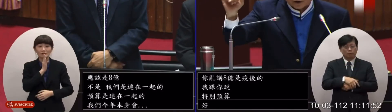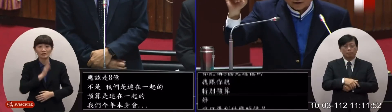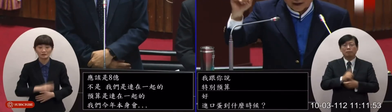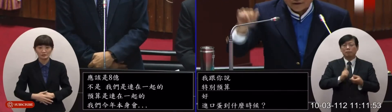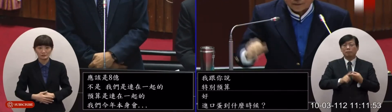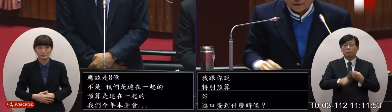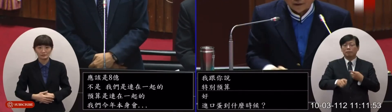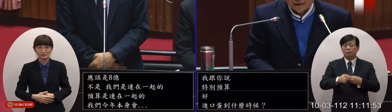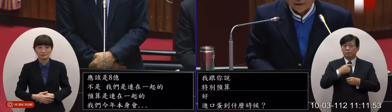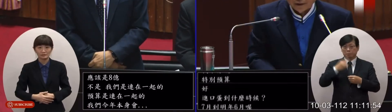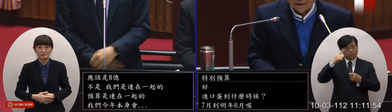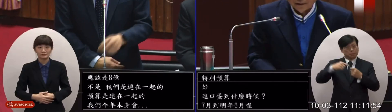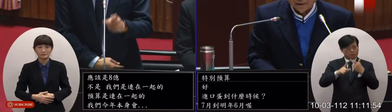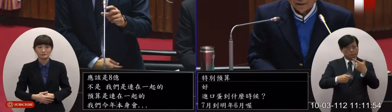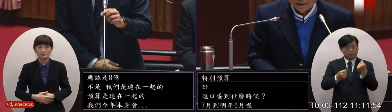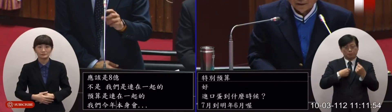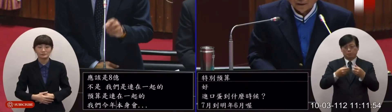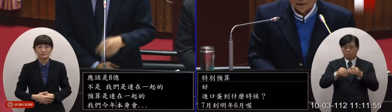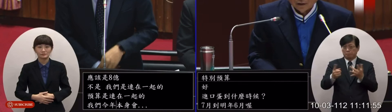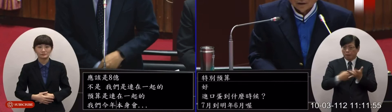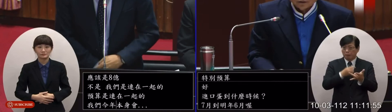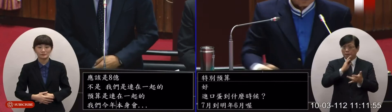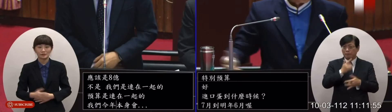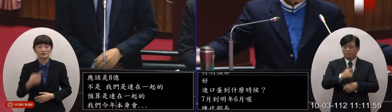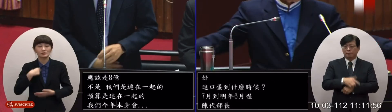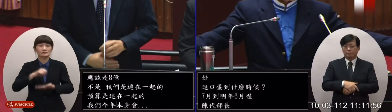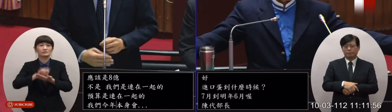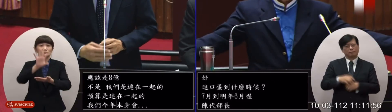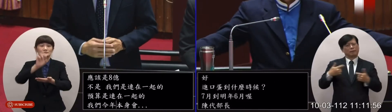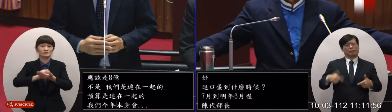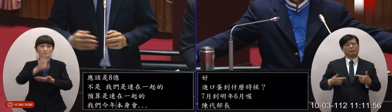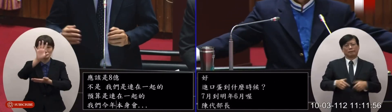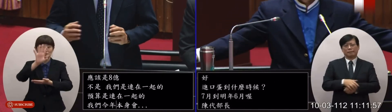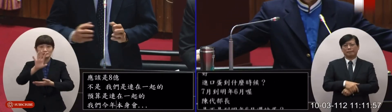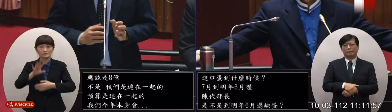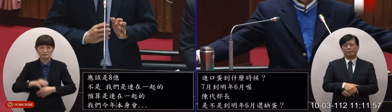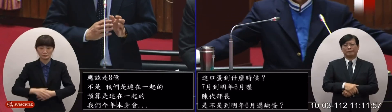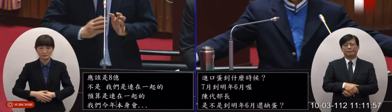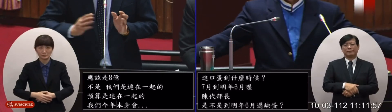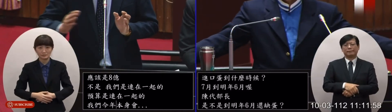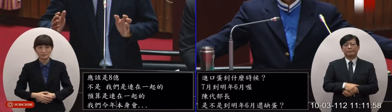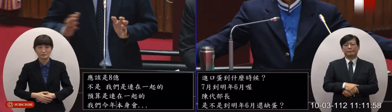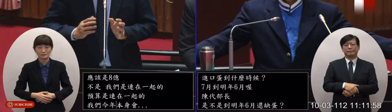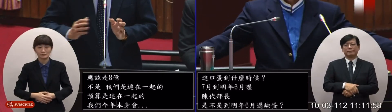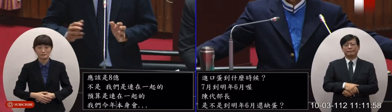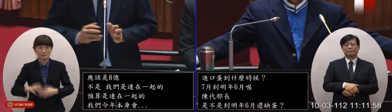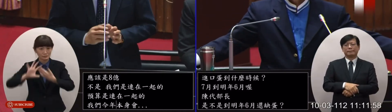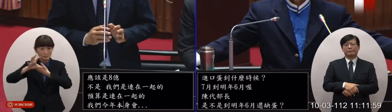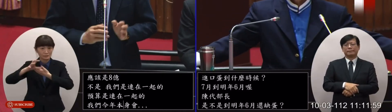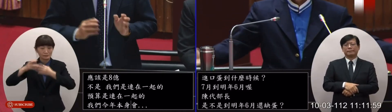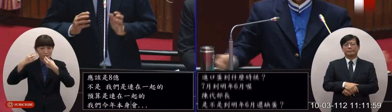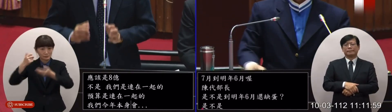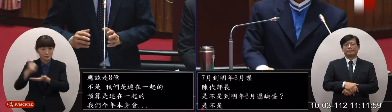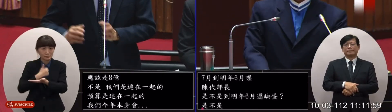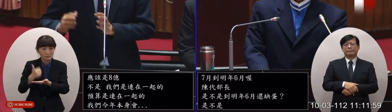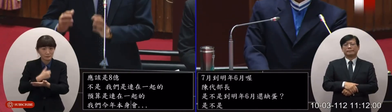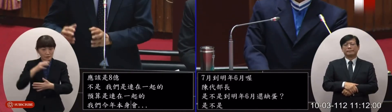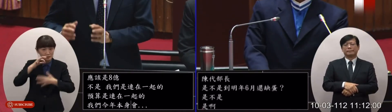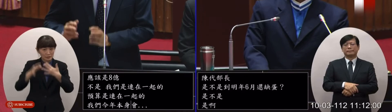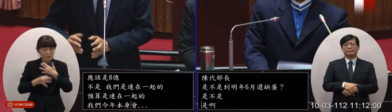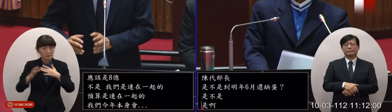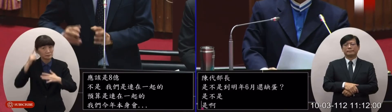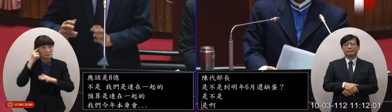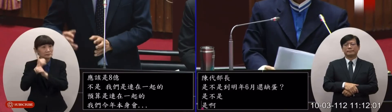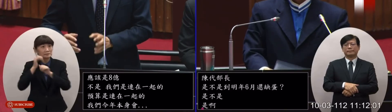明年6月還確斷是不是我我跟委員報告喔我個的一個一個進口單的一個機制我們考慮到了